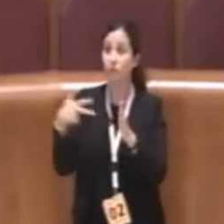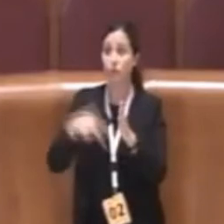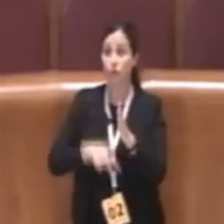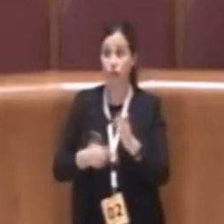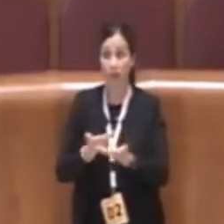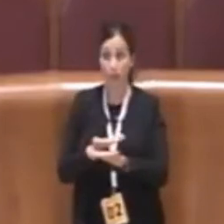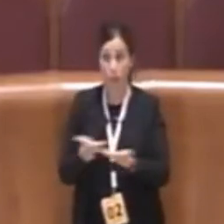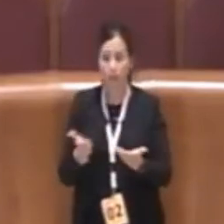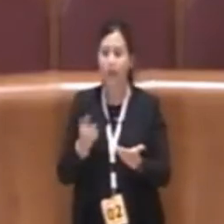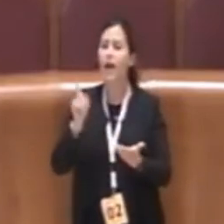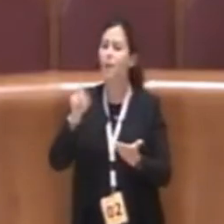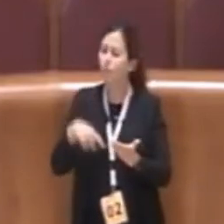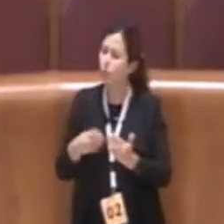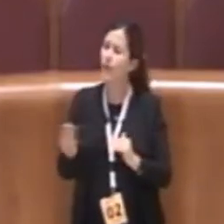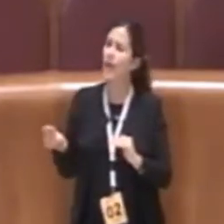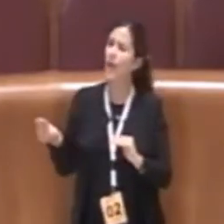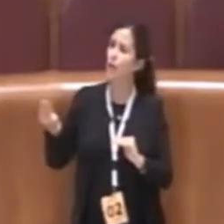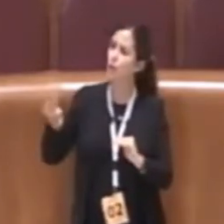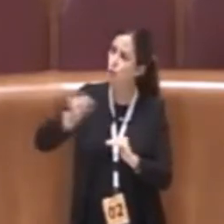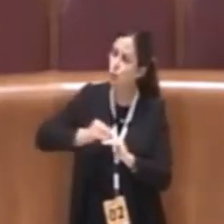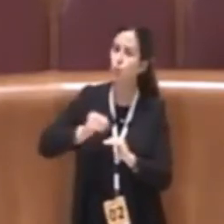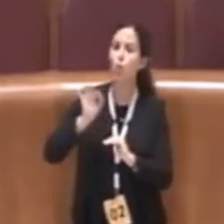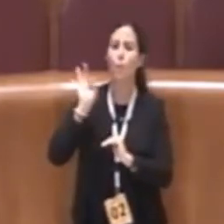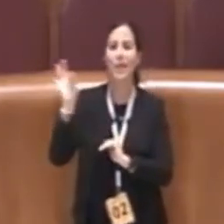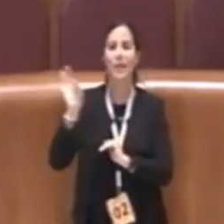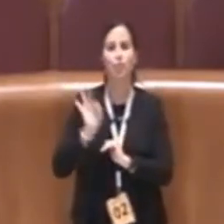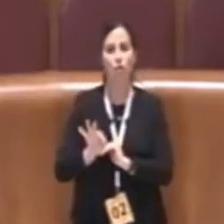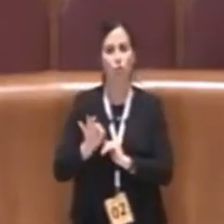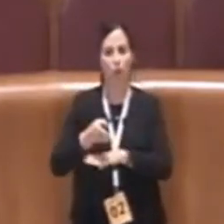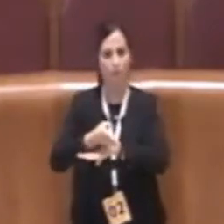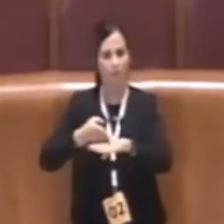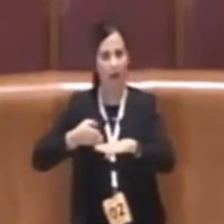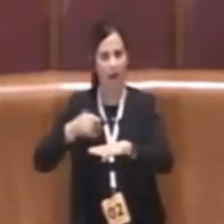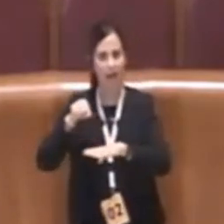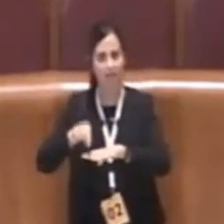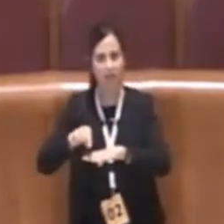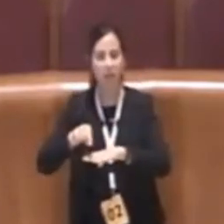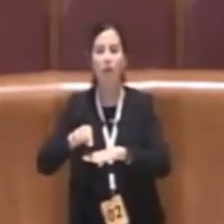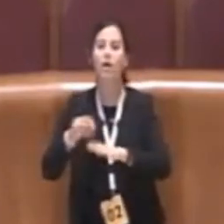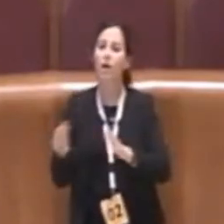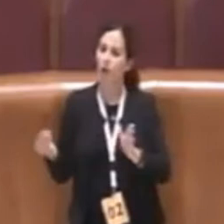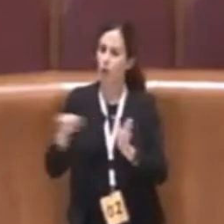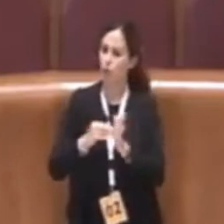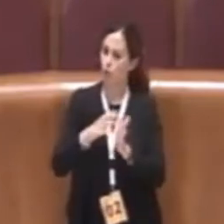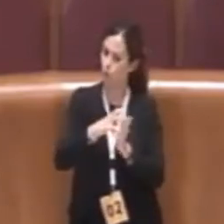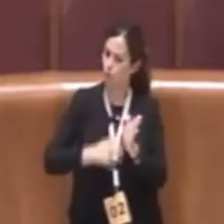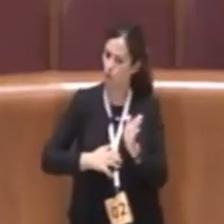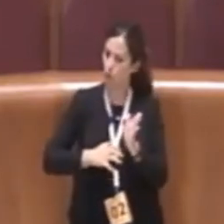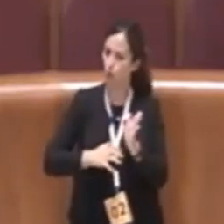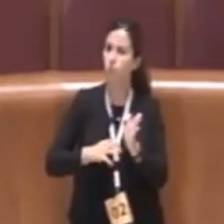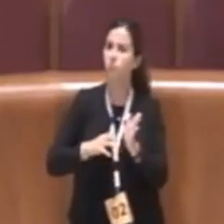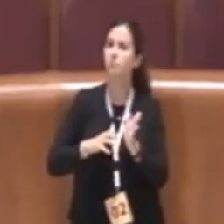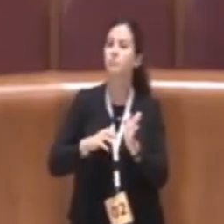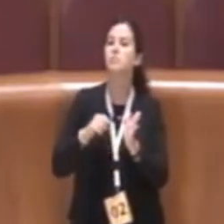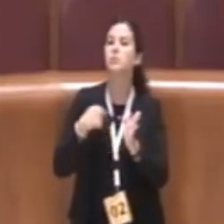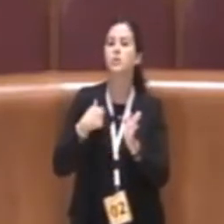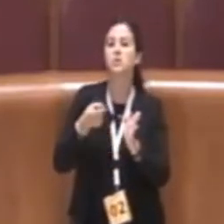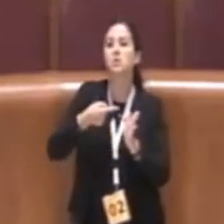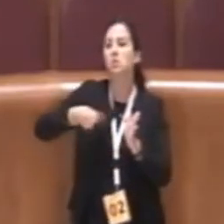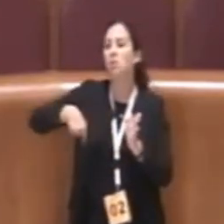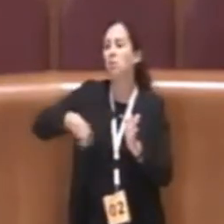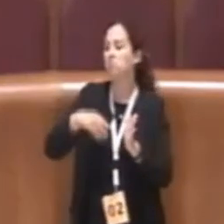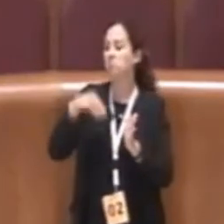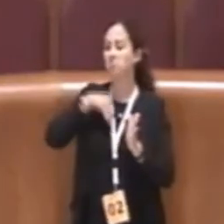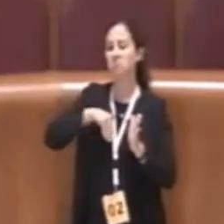percentuale quindi noi siamo tranquilli siamo arrivati oggi qui con una delibera che raccoglie tutto quello che